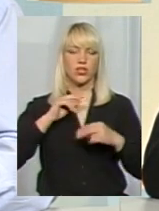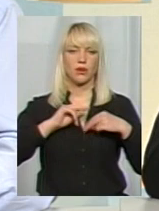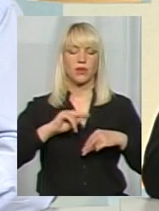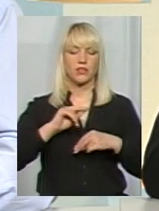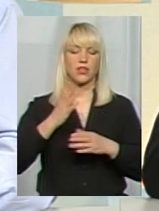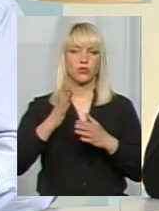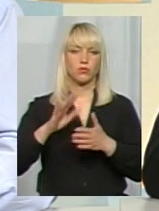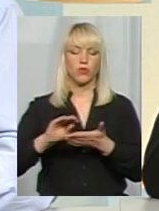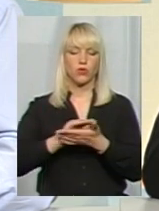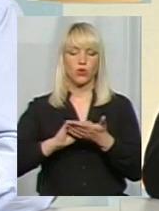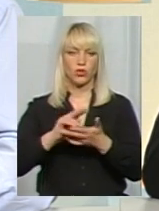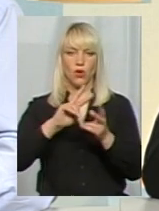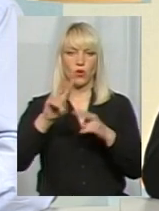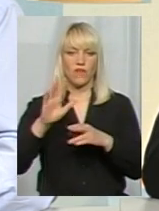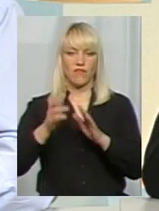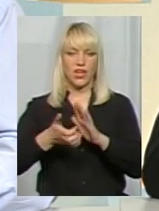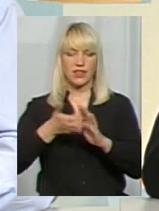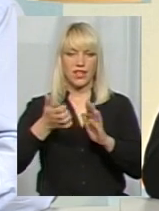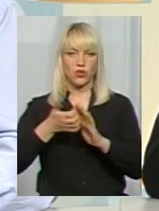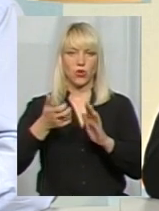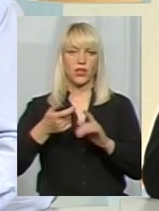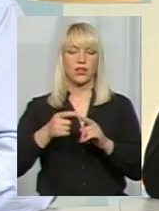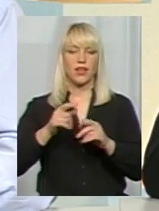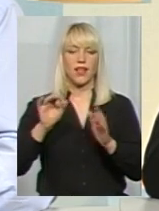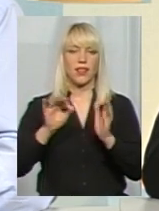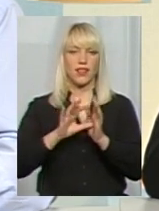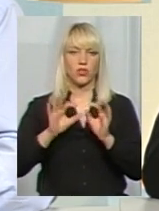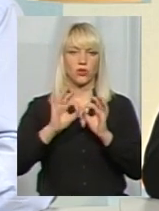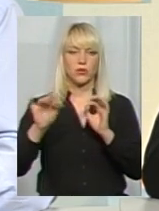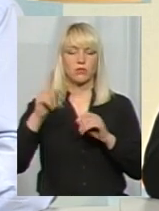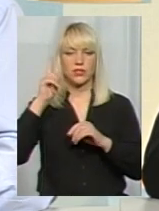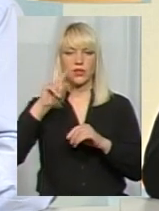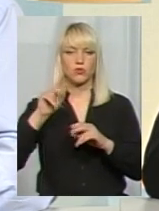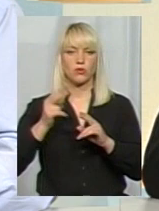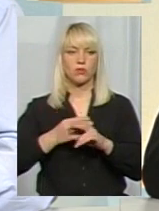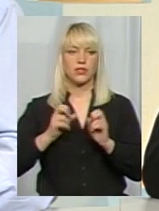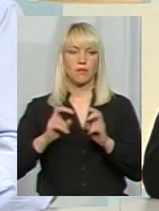виявлені недоліки, що стосується, електромережі, тому що ми знаємо, що безпека дітей – це